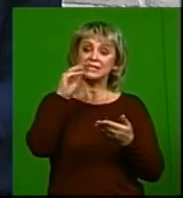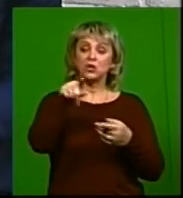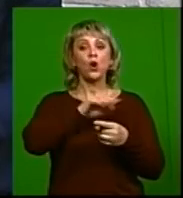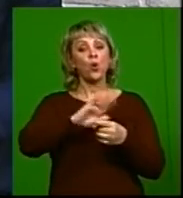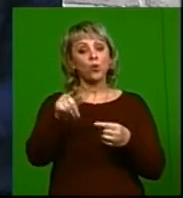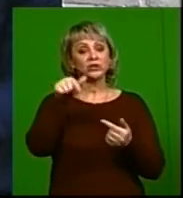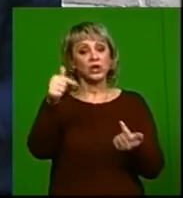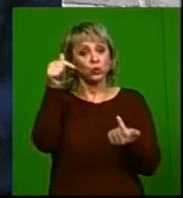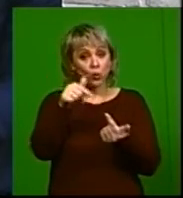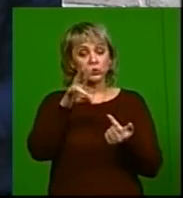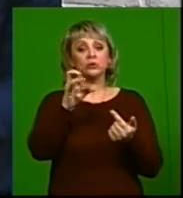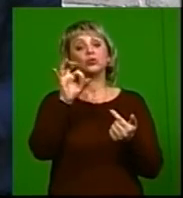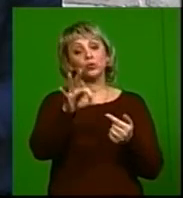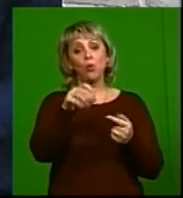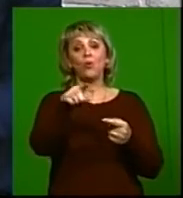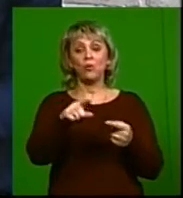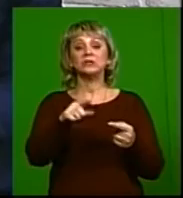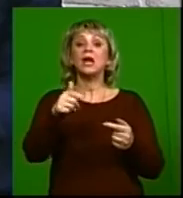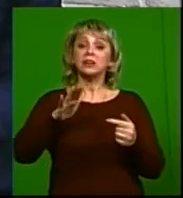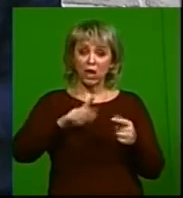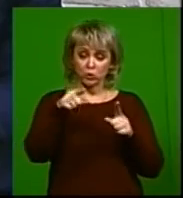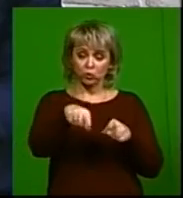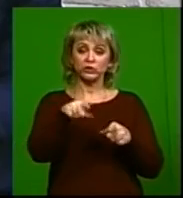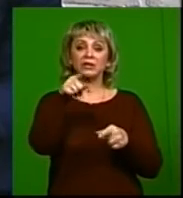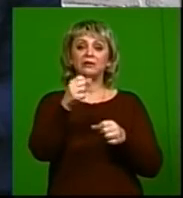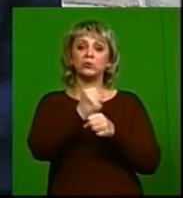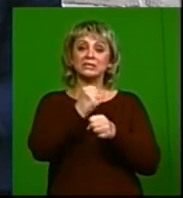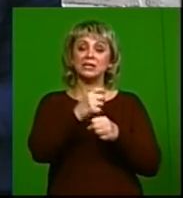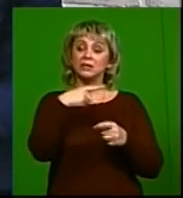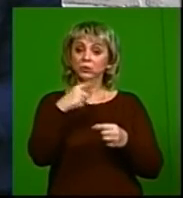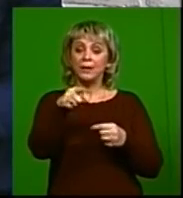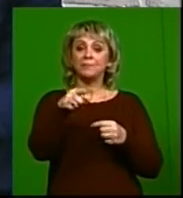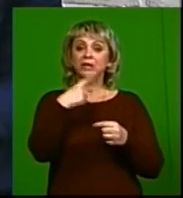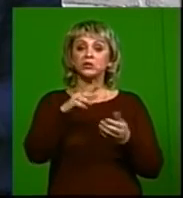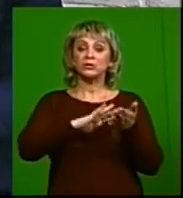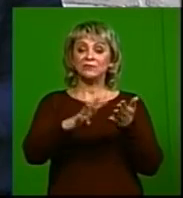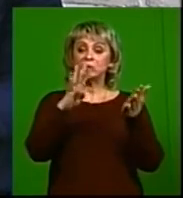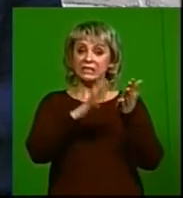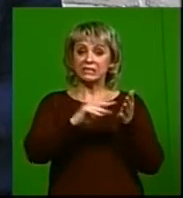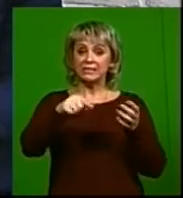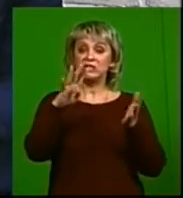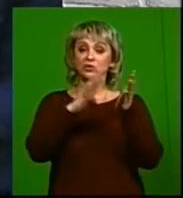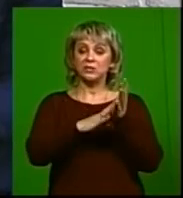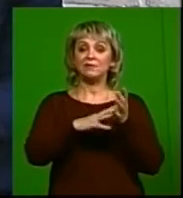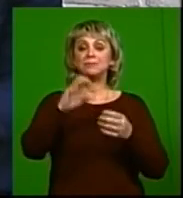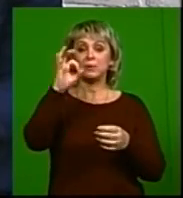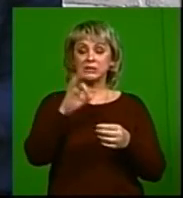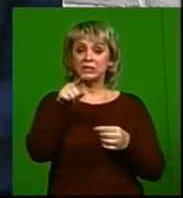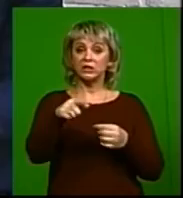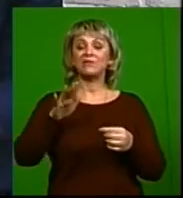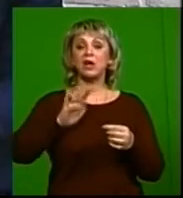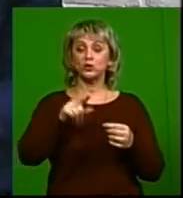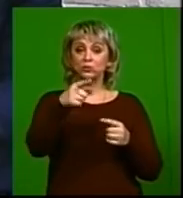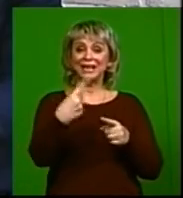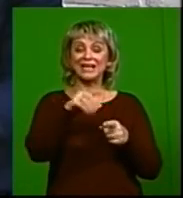диагностическим, но он достаточно надежный. Его производители говорят о что 99,9 его надежность. И, в общем-то,